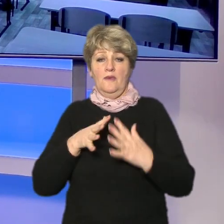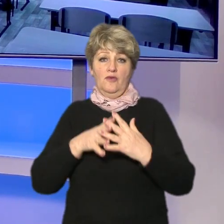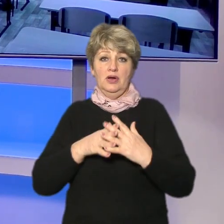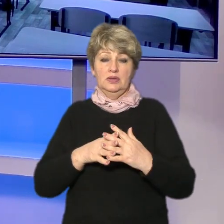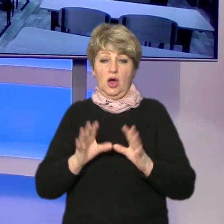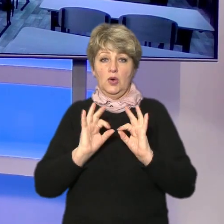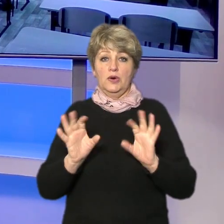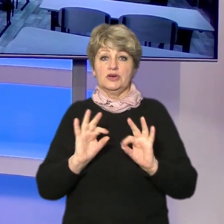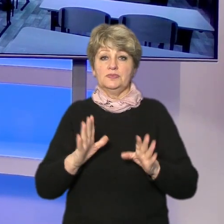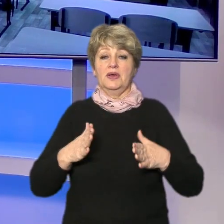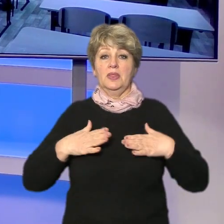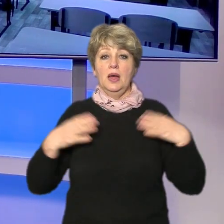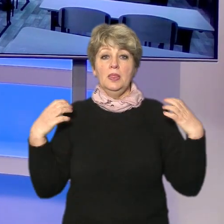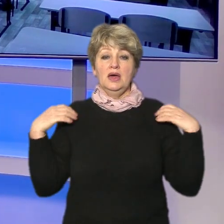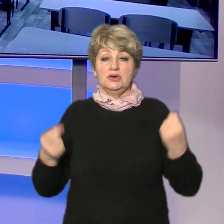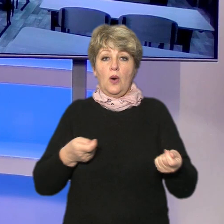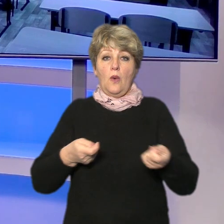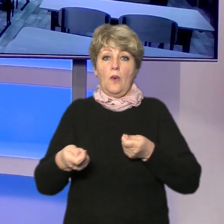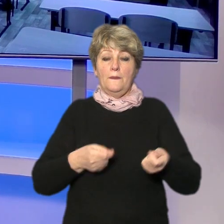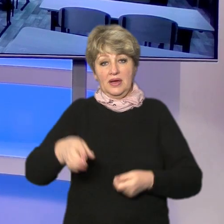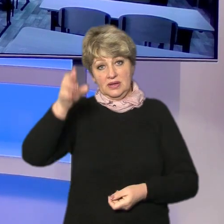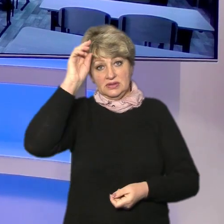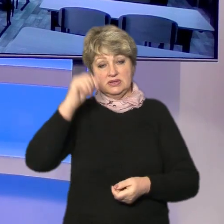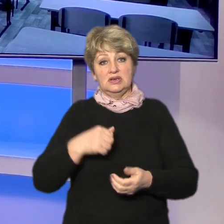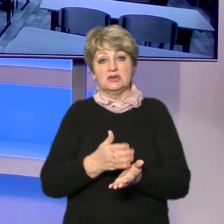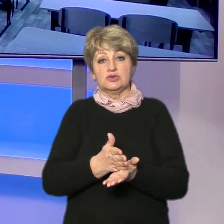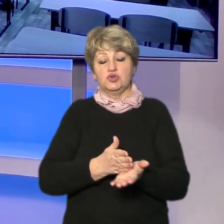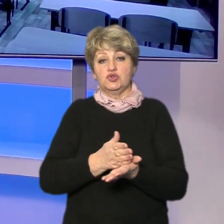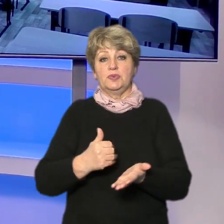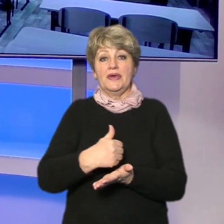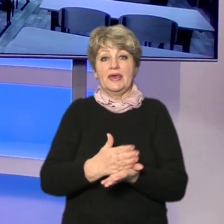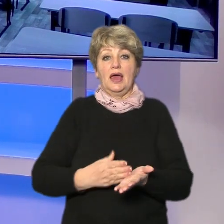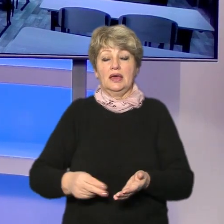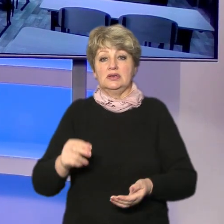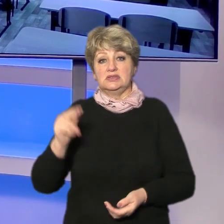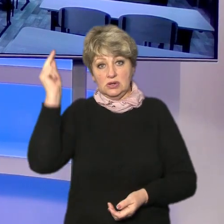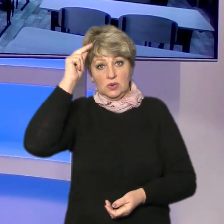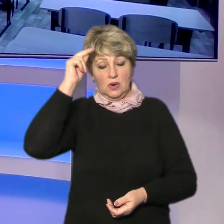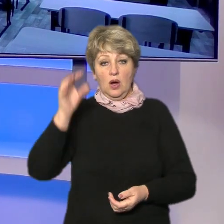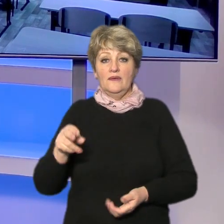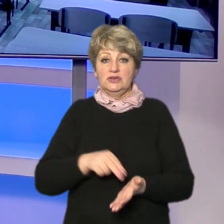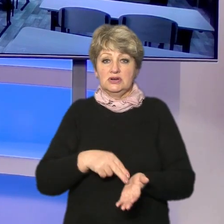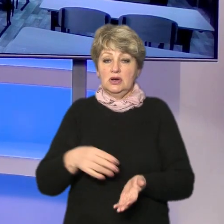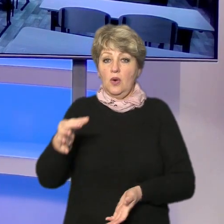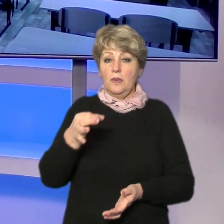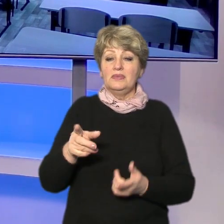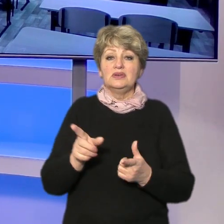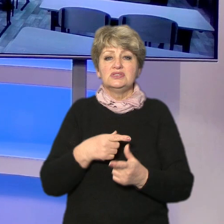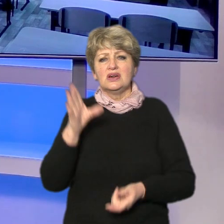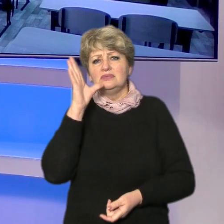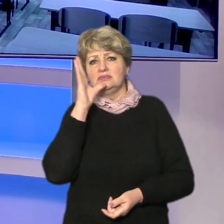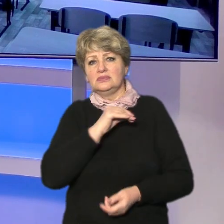розповіла Суспільному начальниця управління Держслужби якості освіти області Оксана Компаніць чи здатні учні до успішної